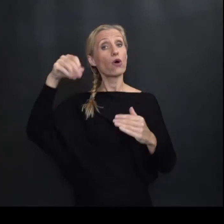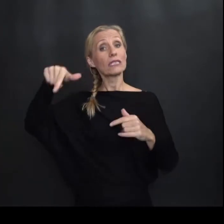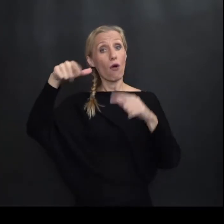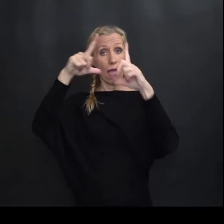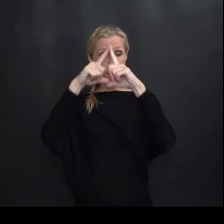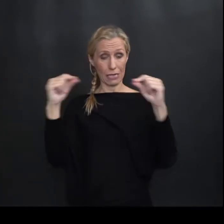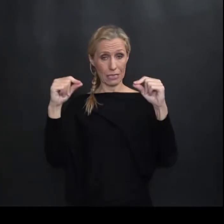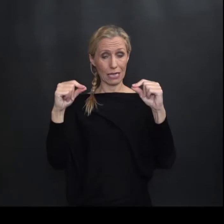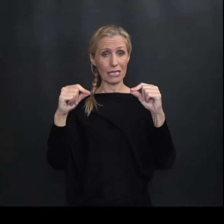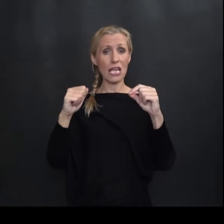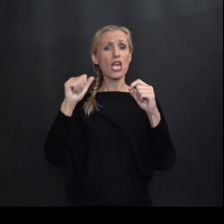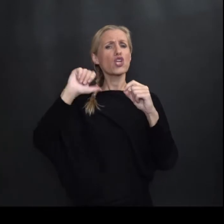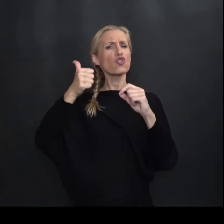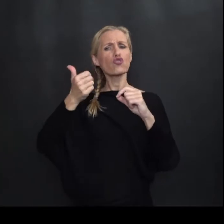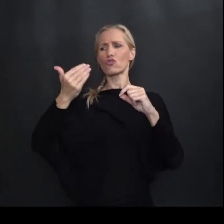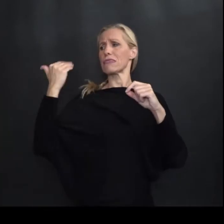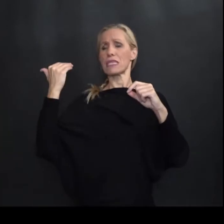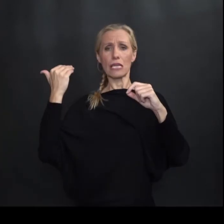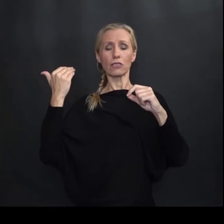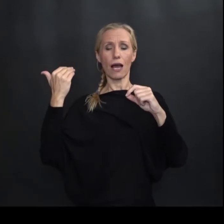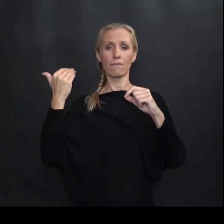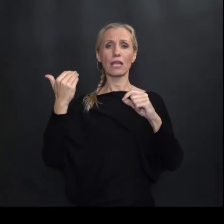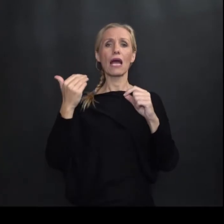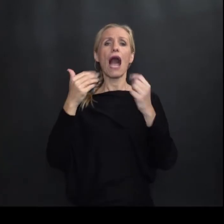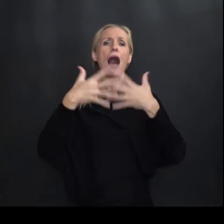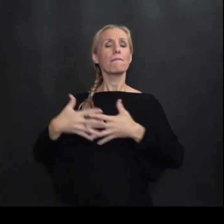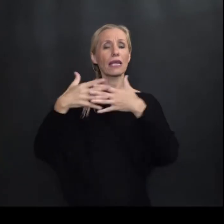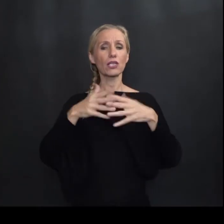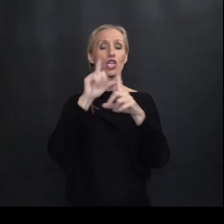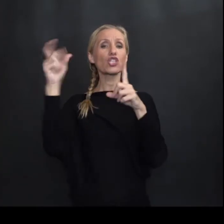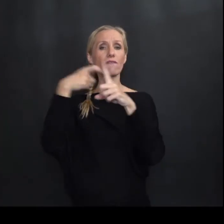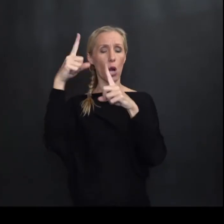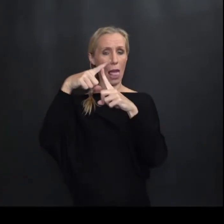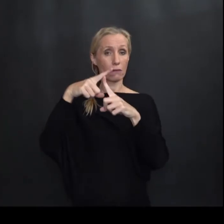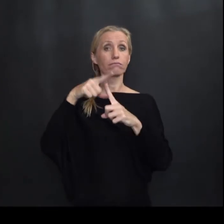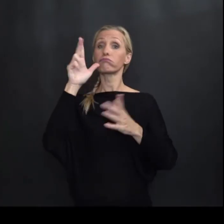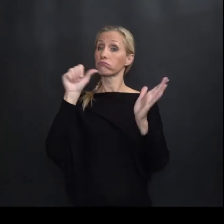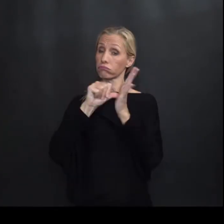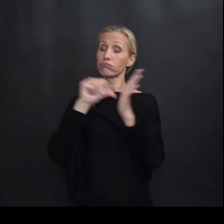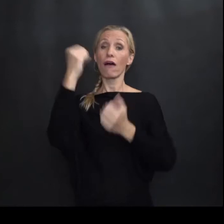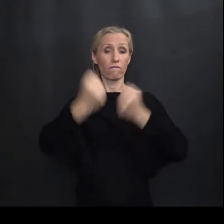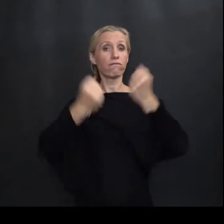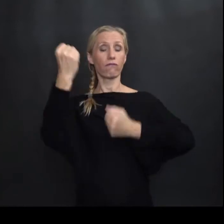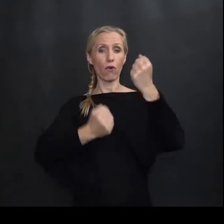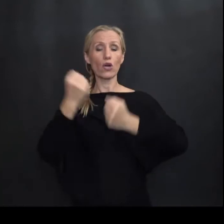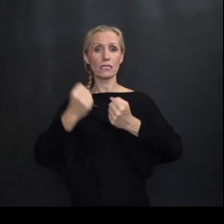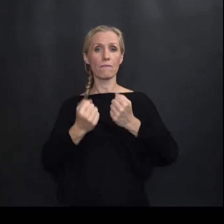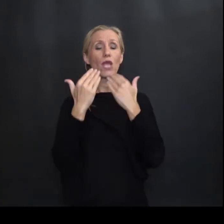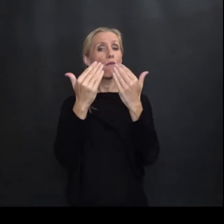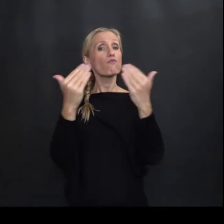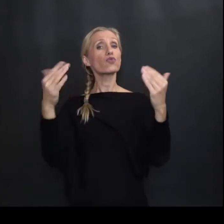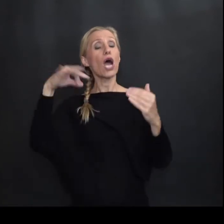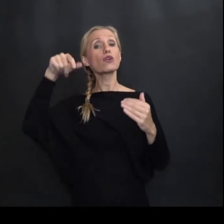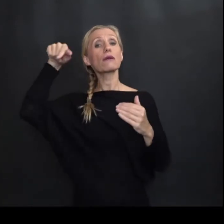osim Mercedesa I još niže dole ovaj američki Chevrolet Su u voznom stanju Znači